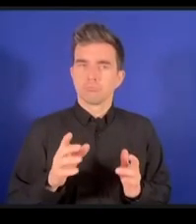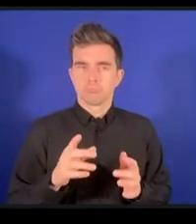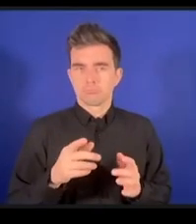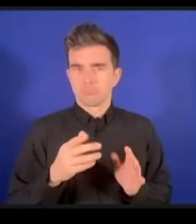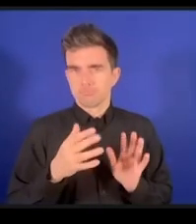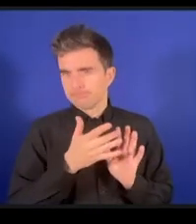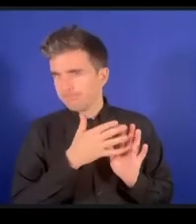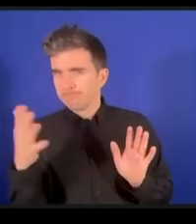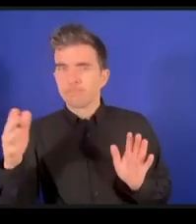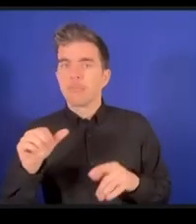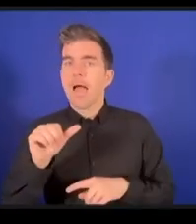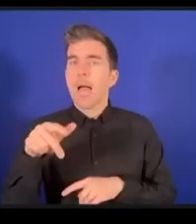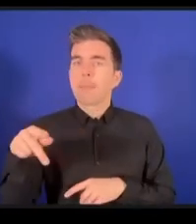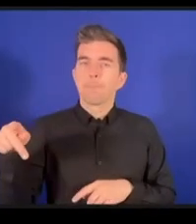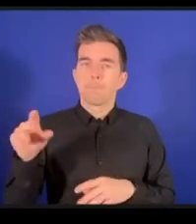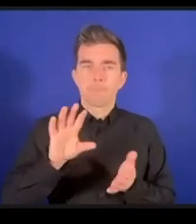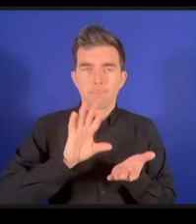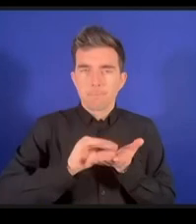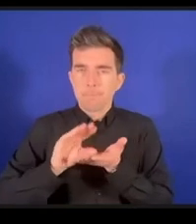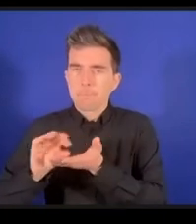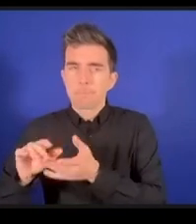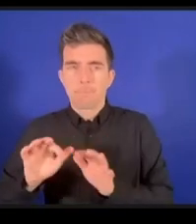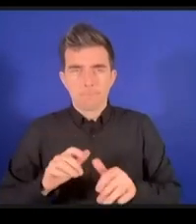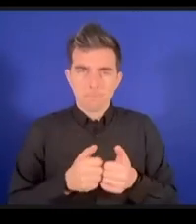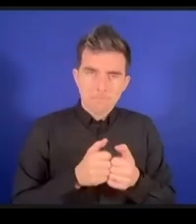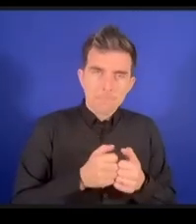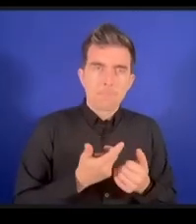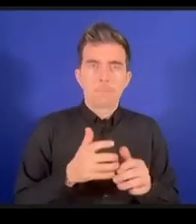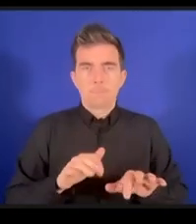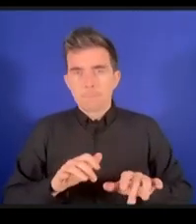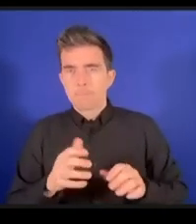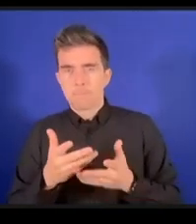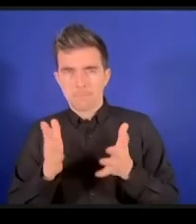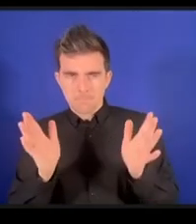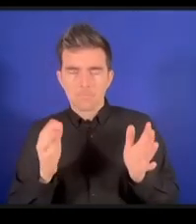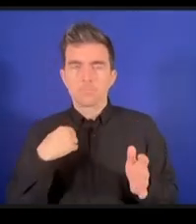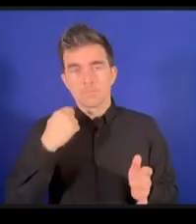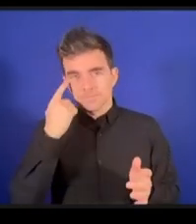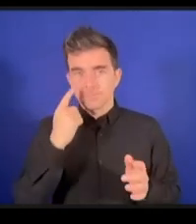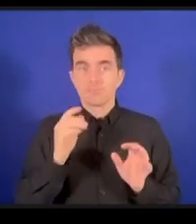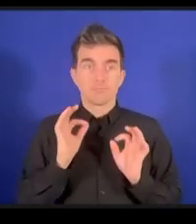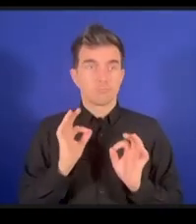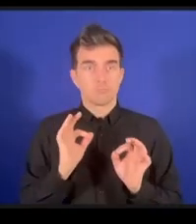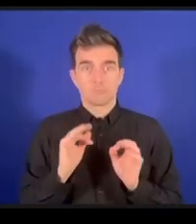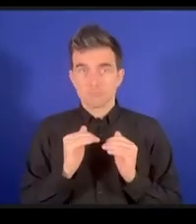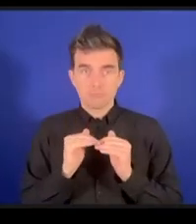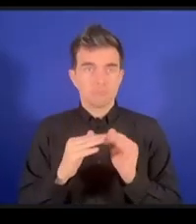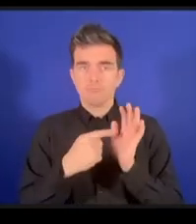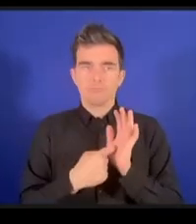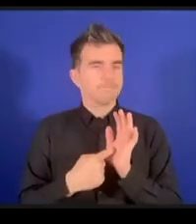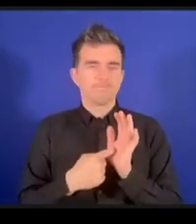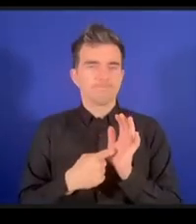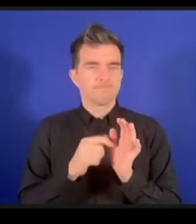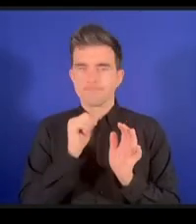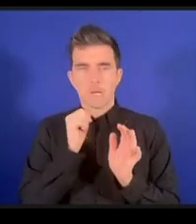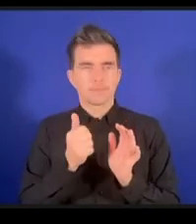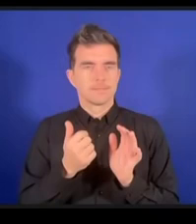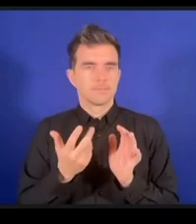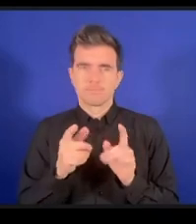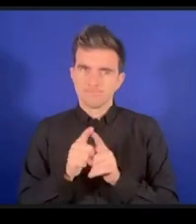ってそれはそれを利用する効果的に利用する能力というのが増えるわけではありません